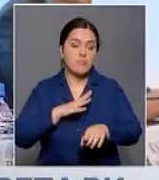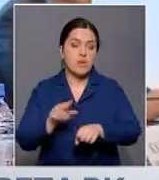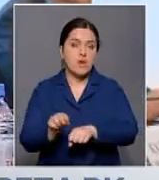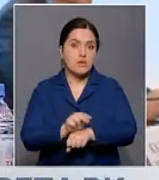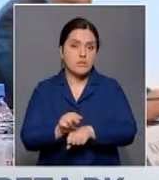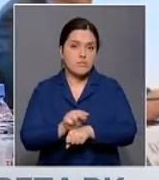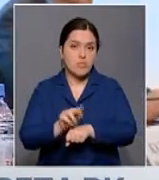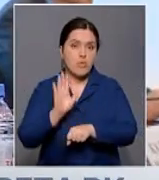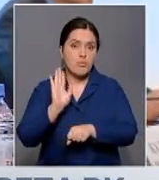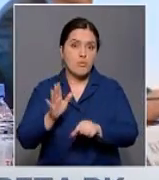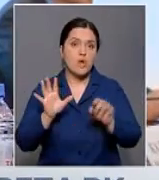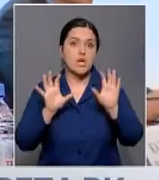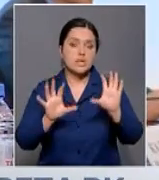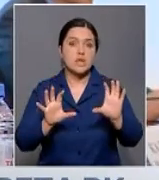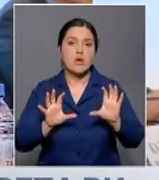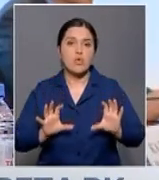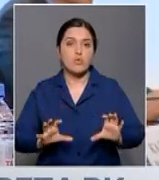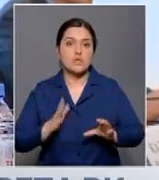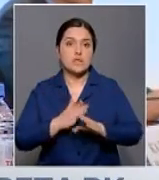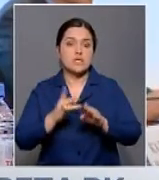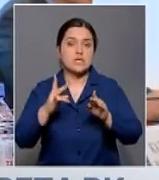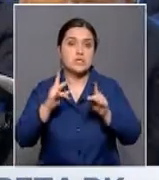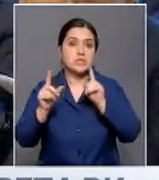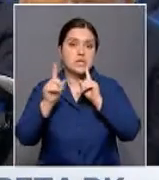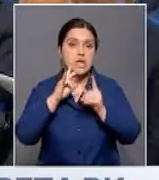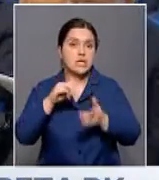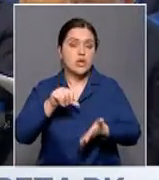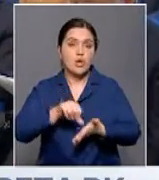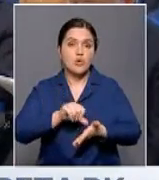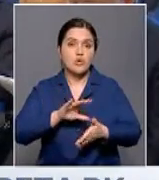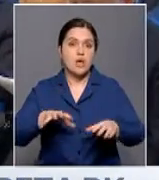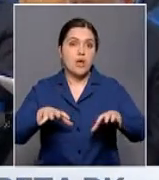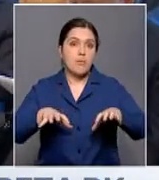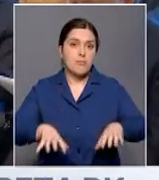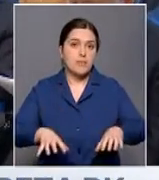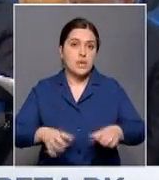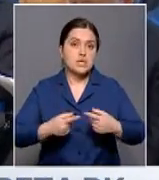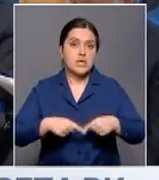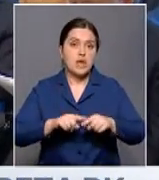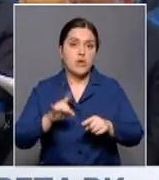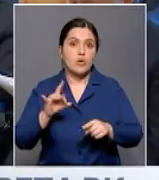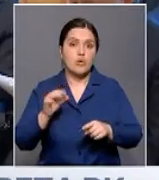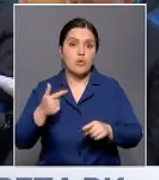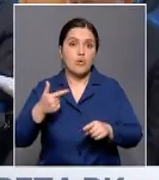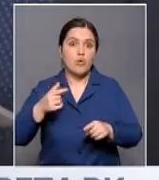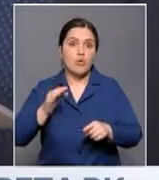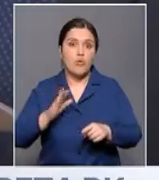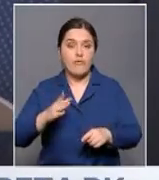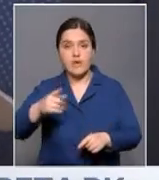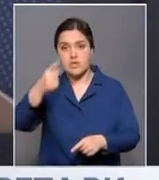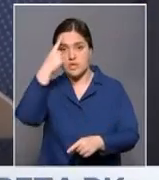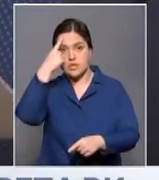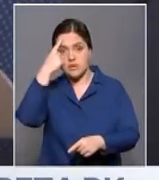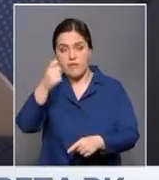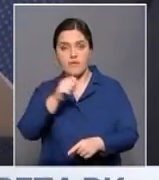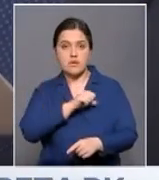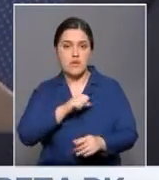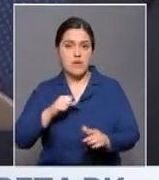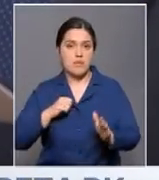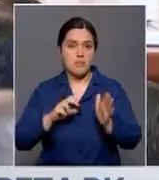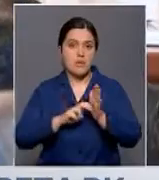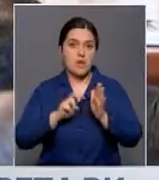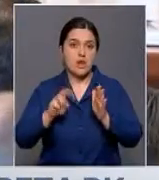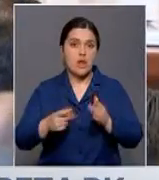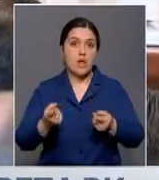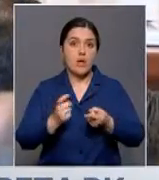конституционной реформы. В заседании не участвовал председатель совета Игорь Рогов. Заявил самоотвод. Это связано с тем,